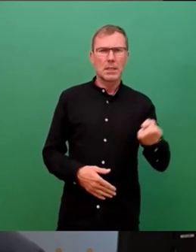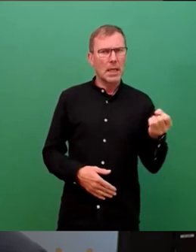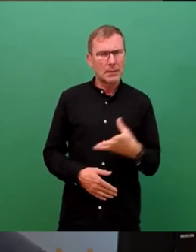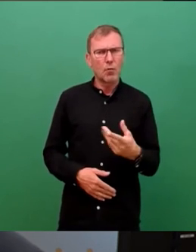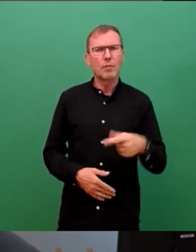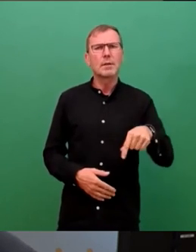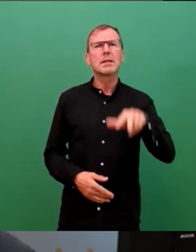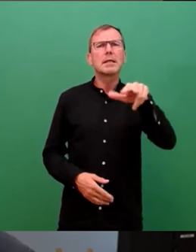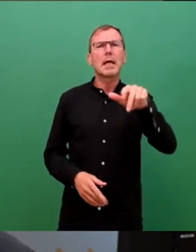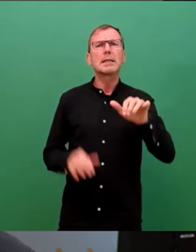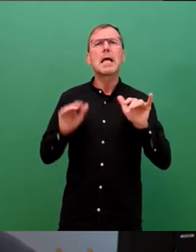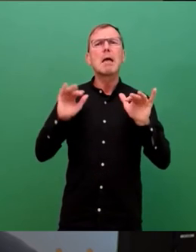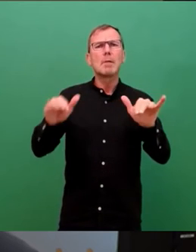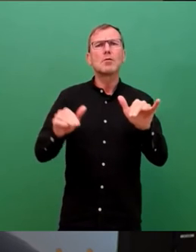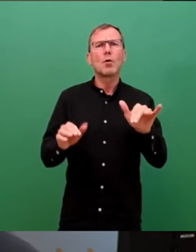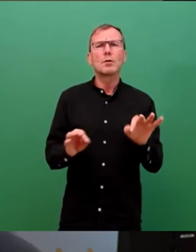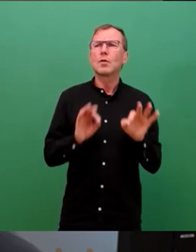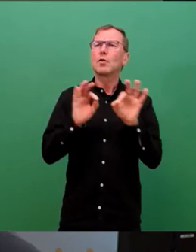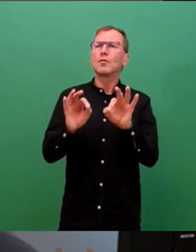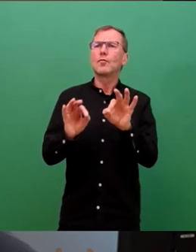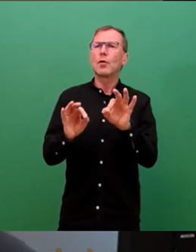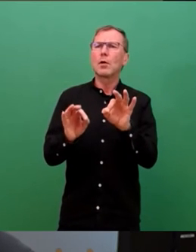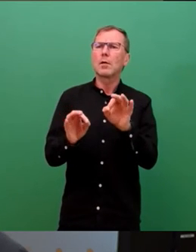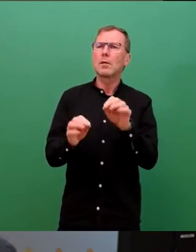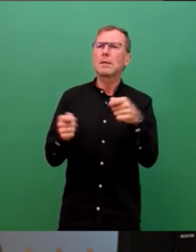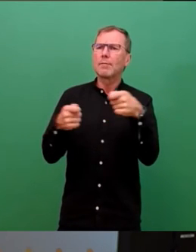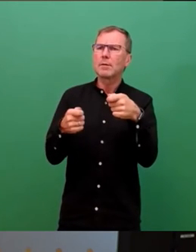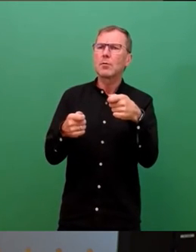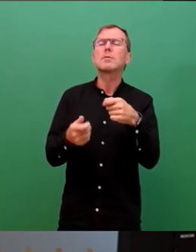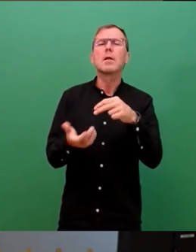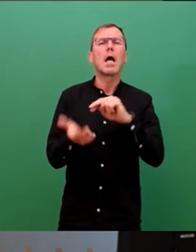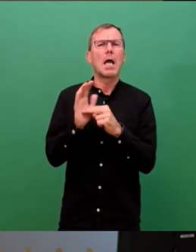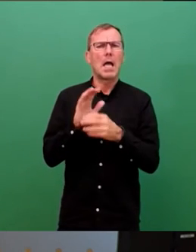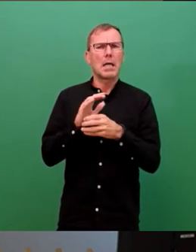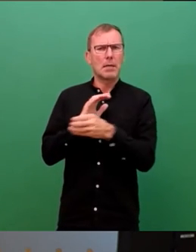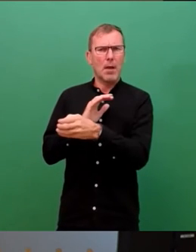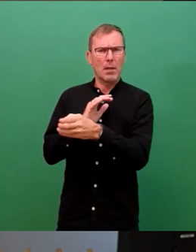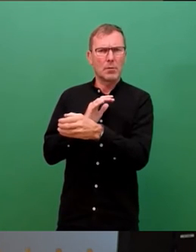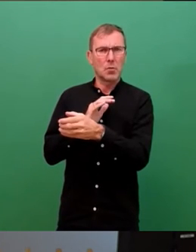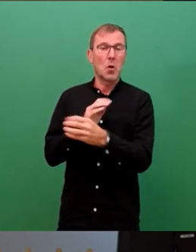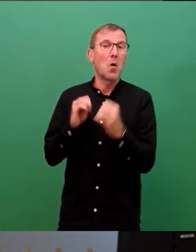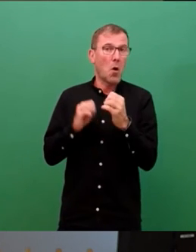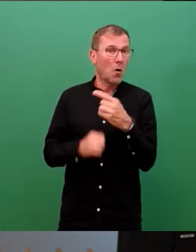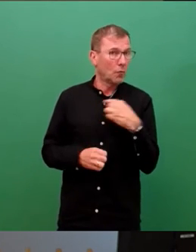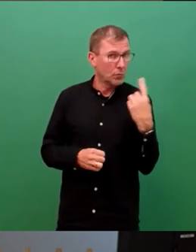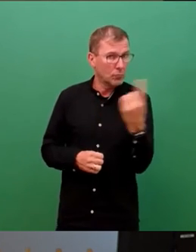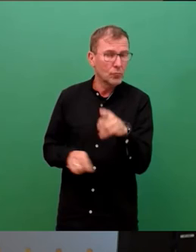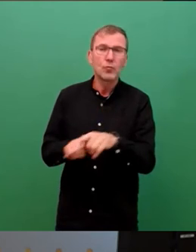wir 13 Millionen für die dafür notwendigen Investitionen eingeordnet und hoffe auf ihre Zustimmung.